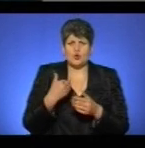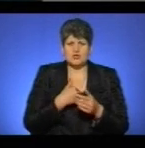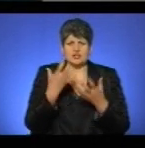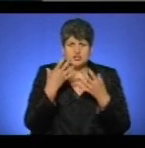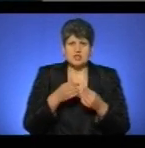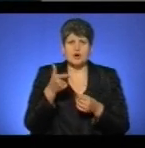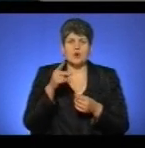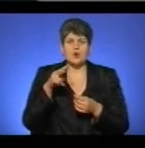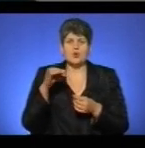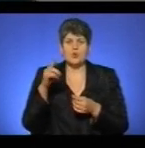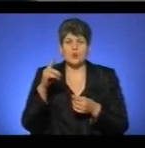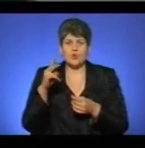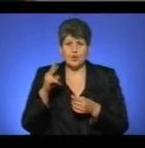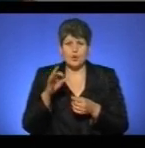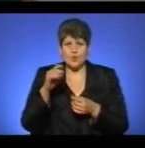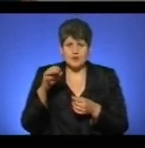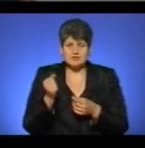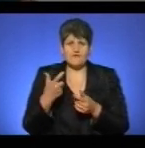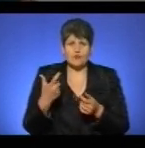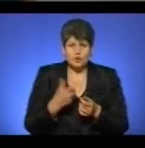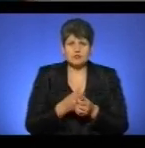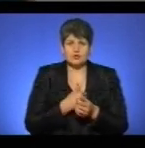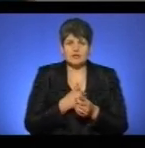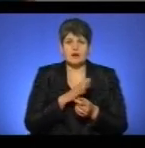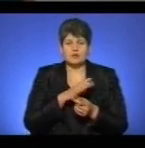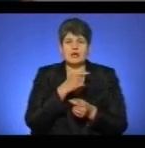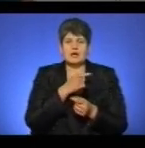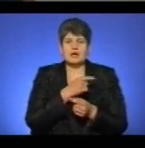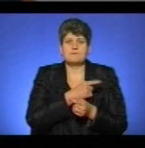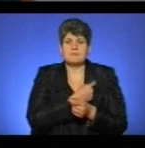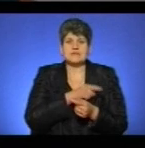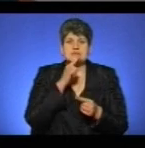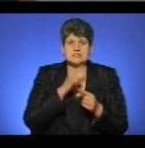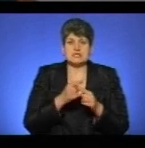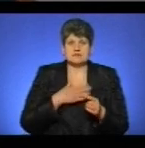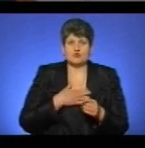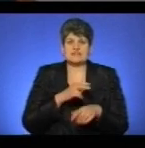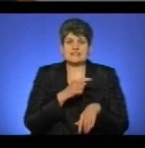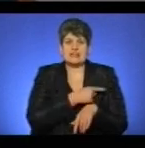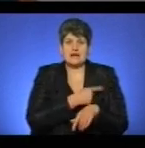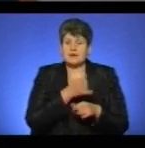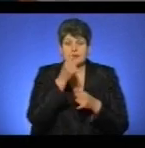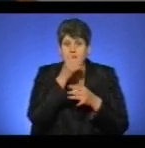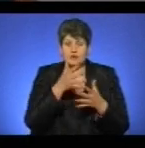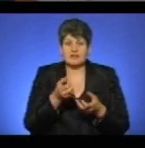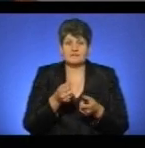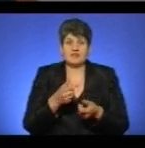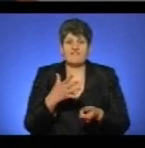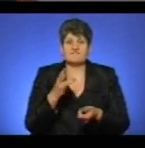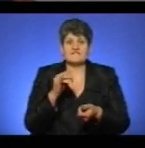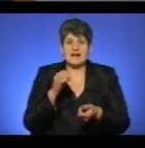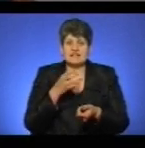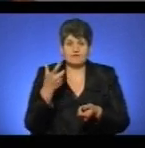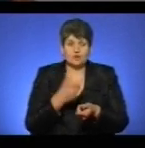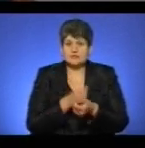глюкозою з аскорбінкою вколотену, була медсестра ще зі мною з лікарні. Ми вже не могли в Енис найти вколоти, і